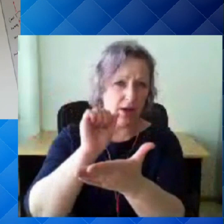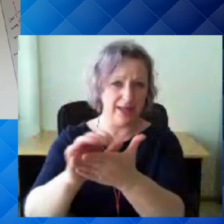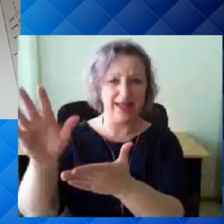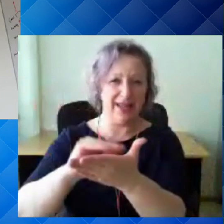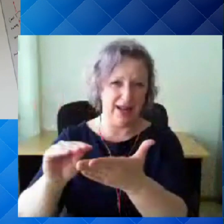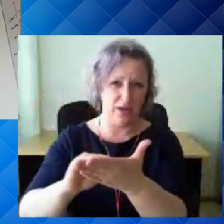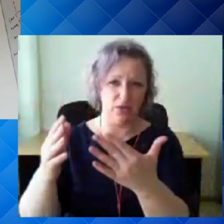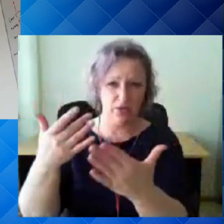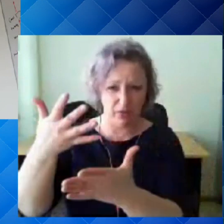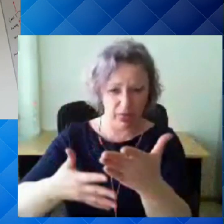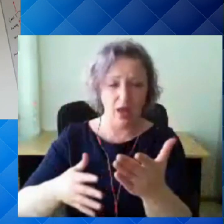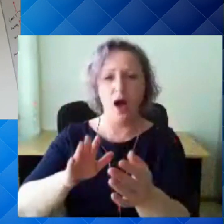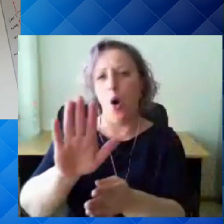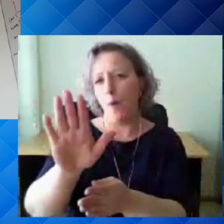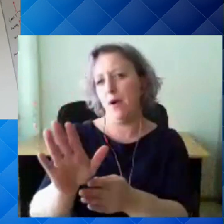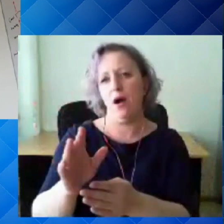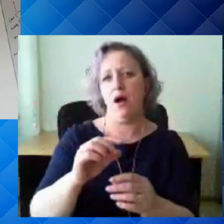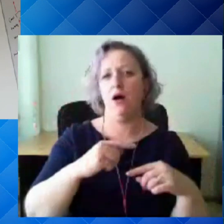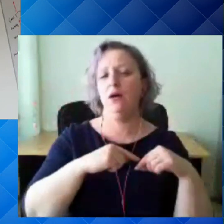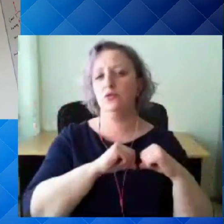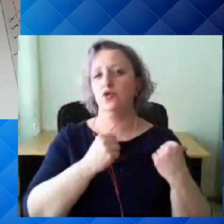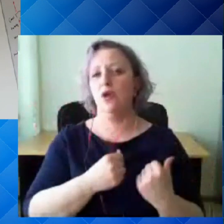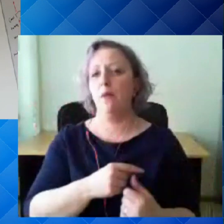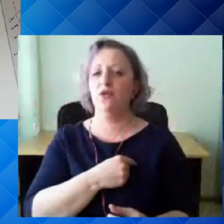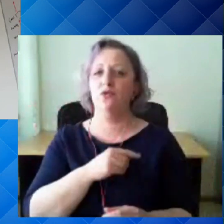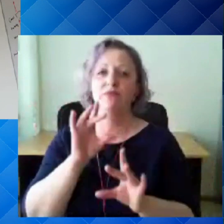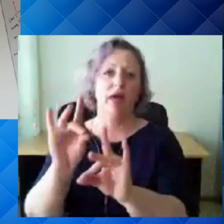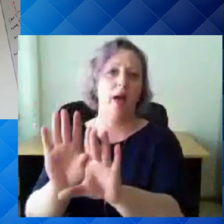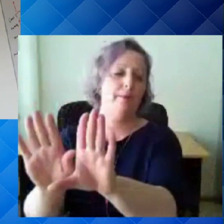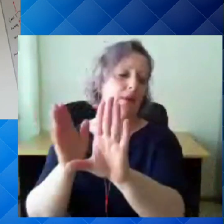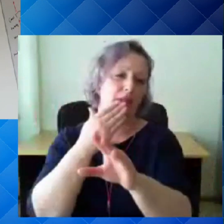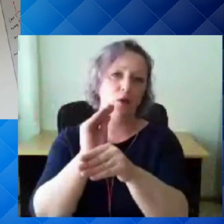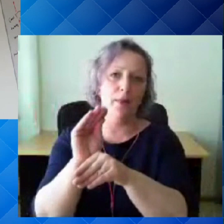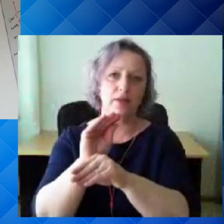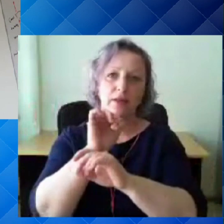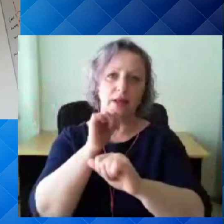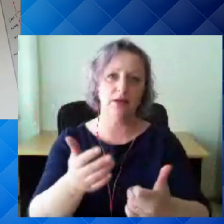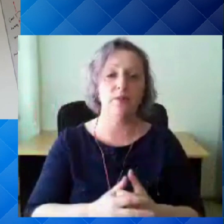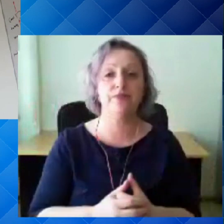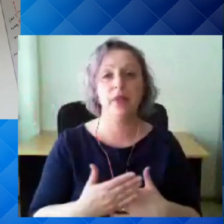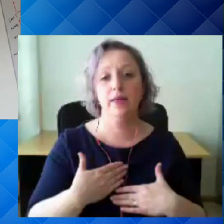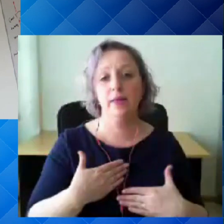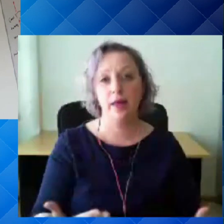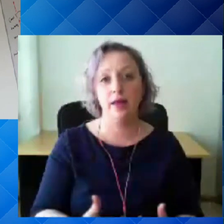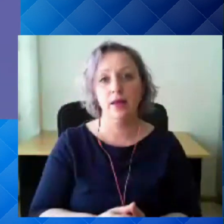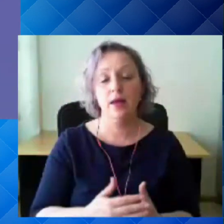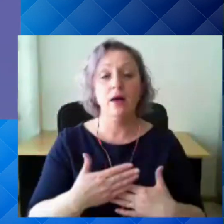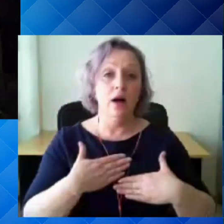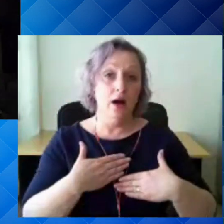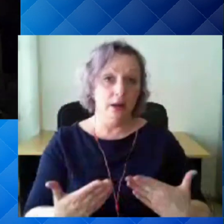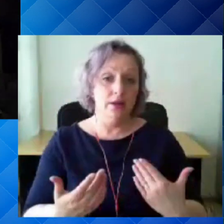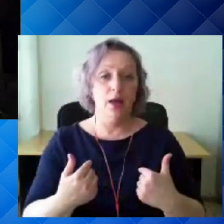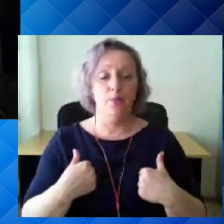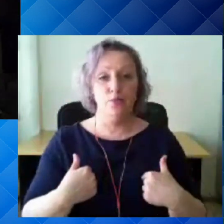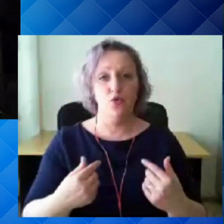selle ei olegi muud kommenteerida. Aitäh. Nii, aitäh, et ka